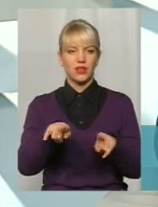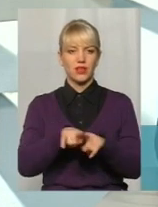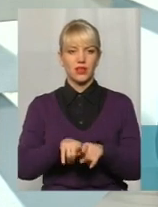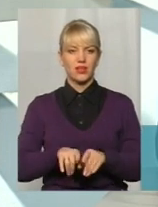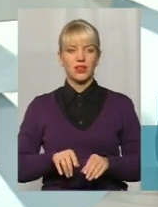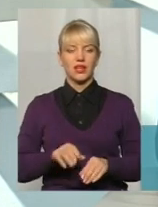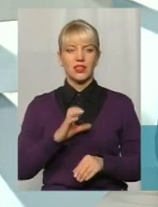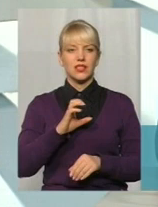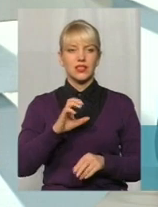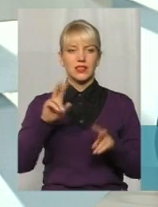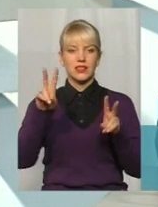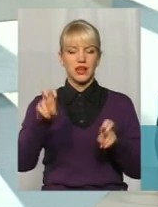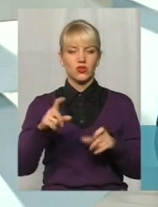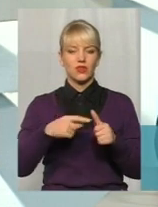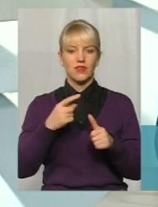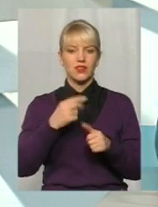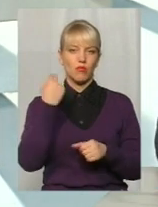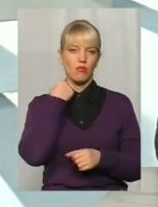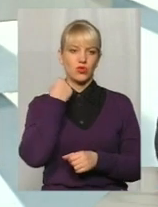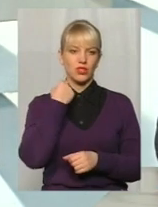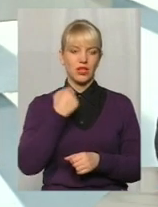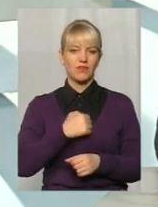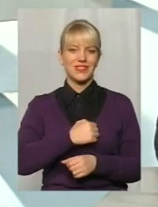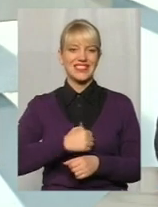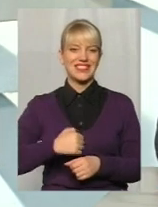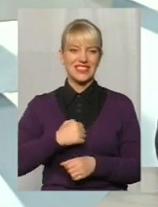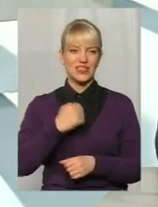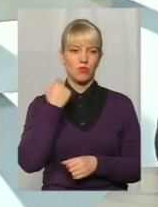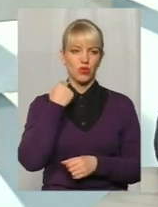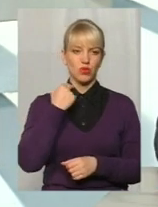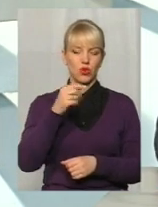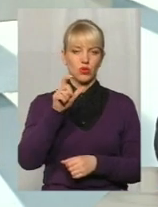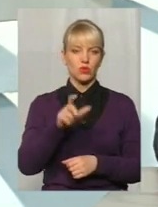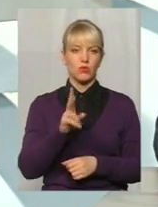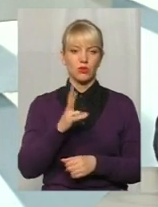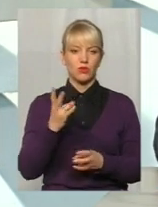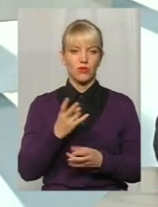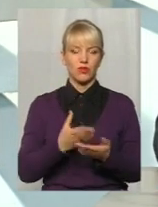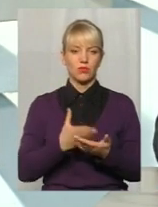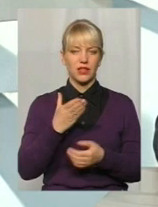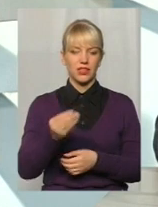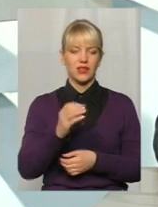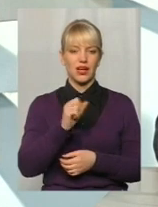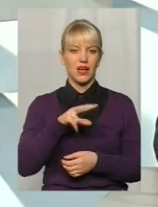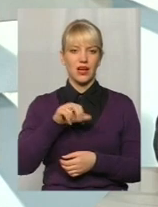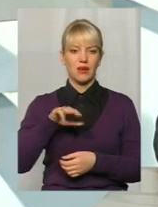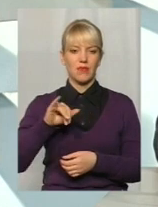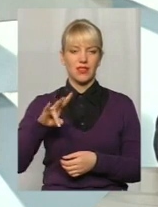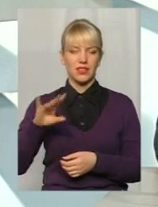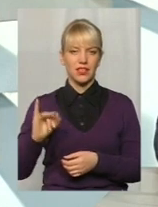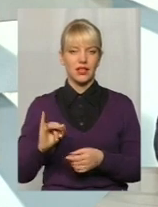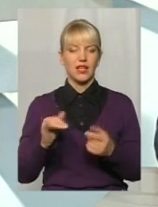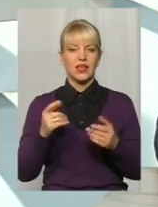статус, воно називається боржник. З лісним боржником особа, яка повинна сплачувати аліменти, стає,